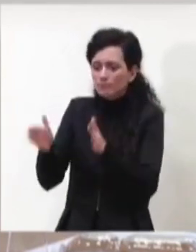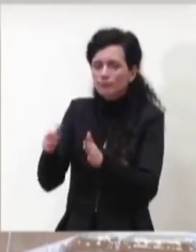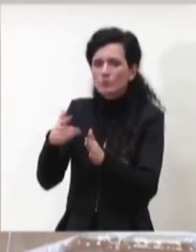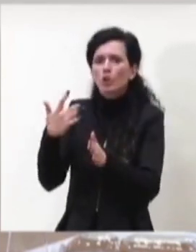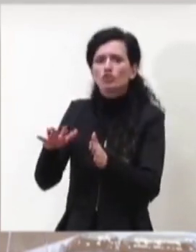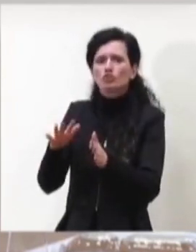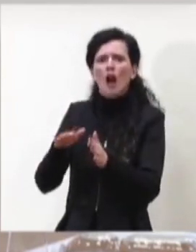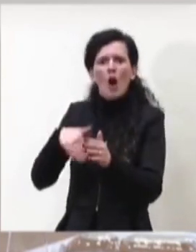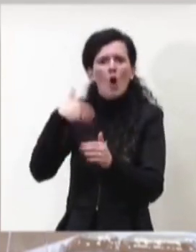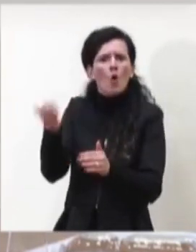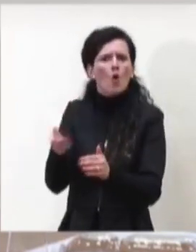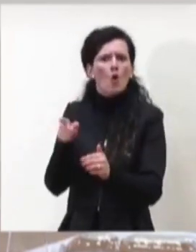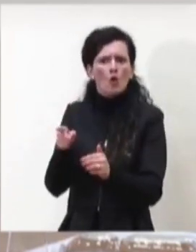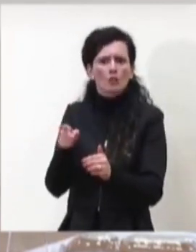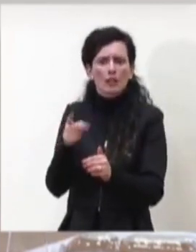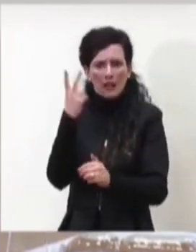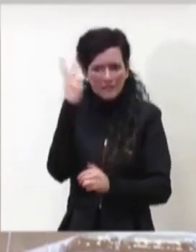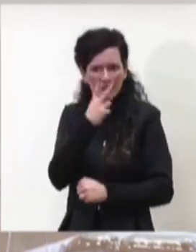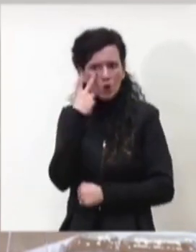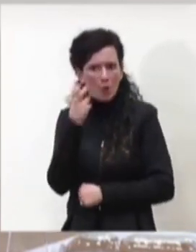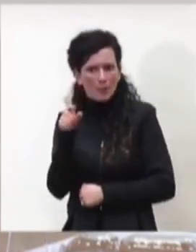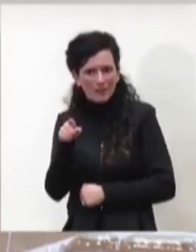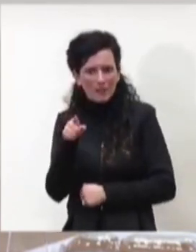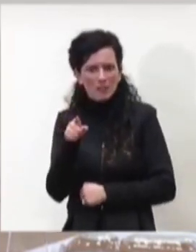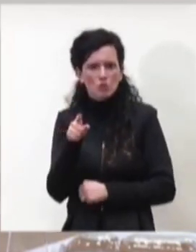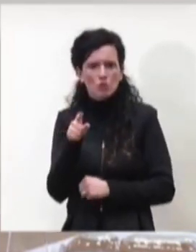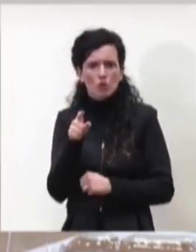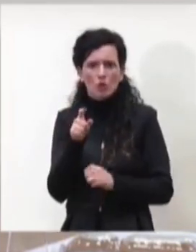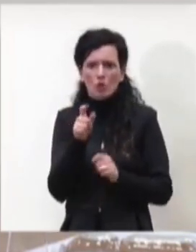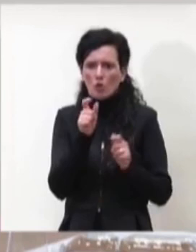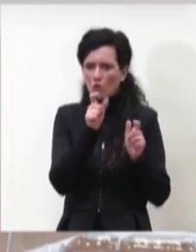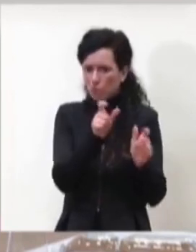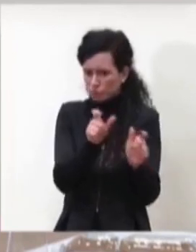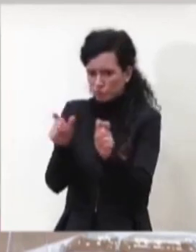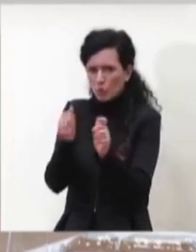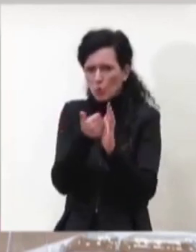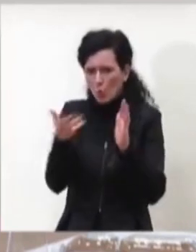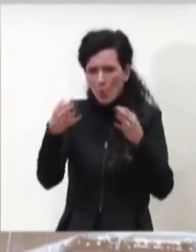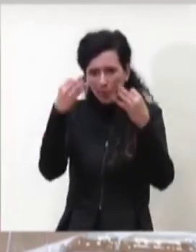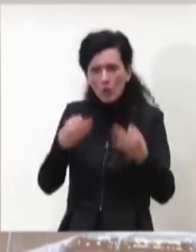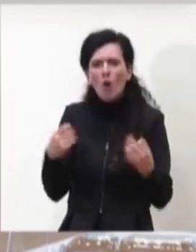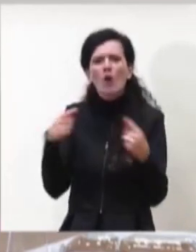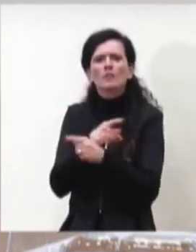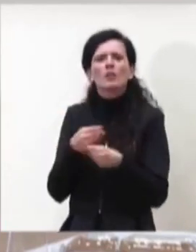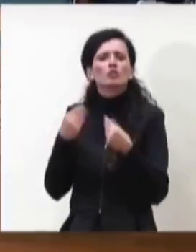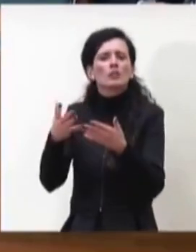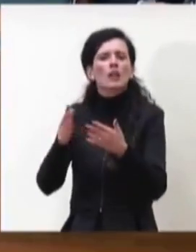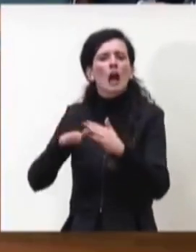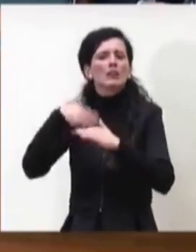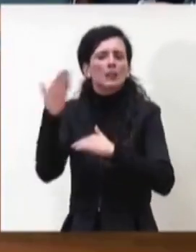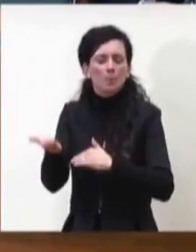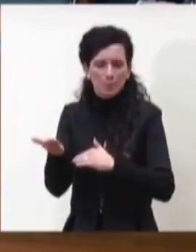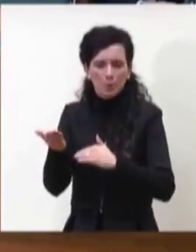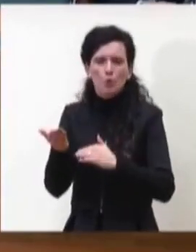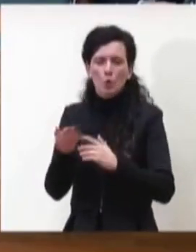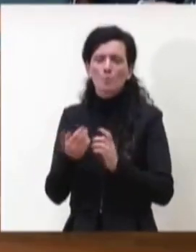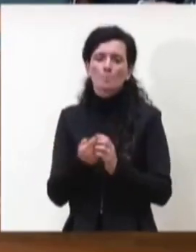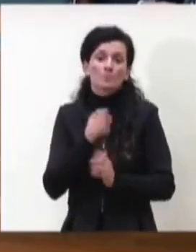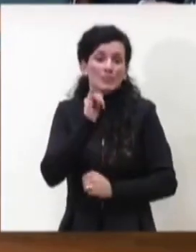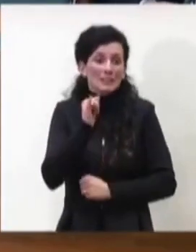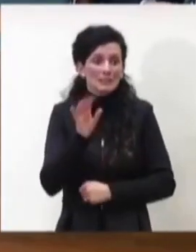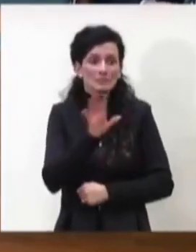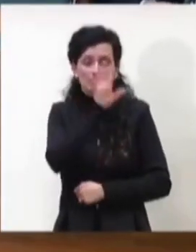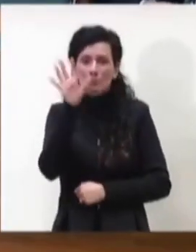sono previste iniziative per monitorare questo tipo di situazioni mi sembra un caso